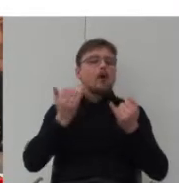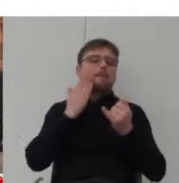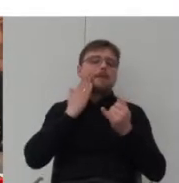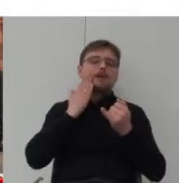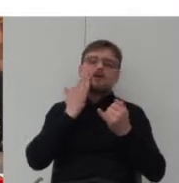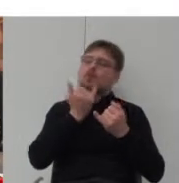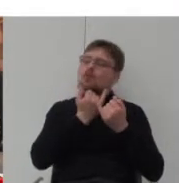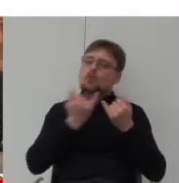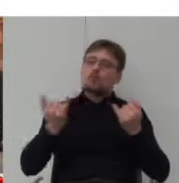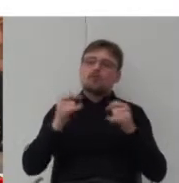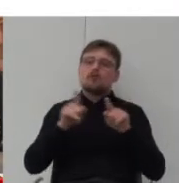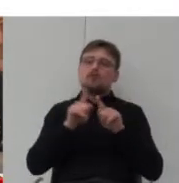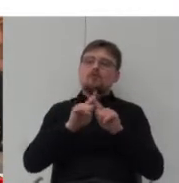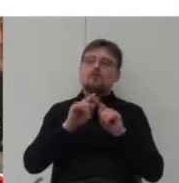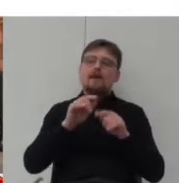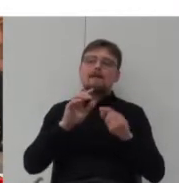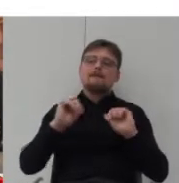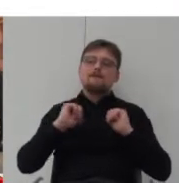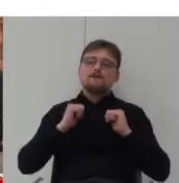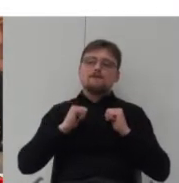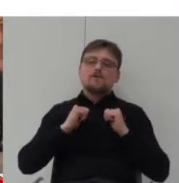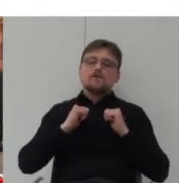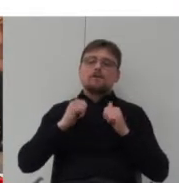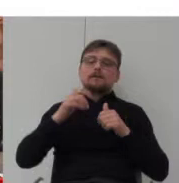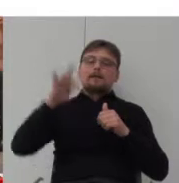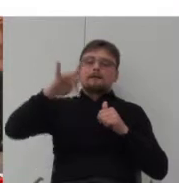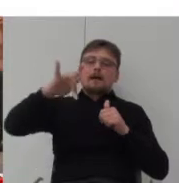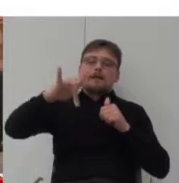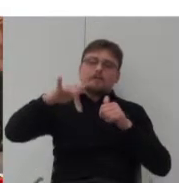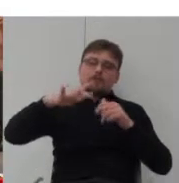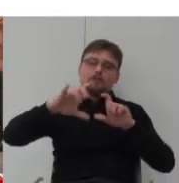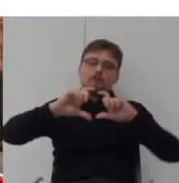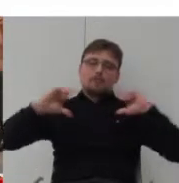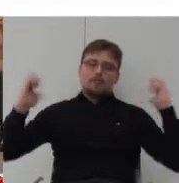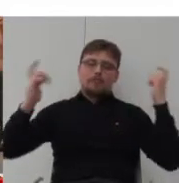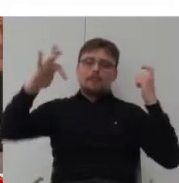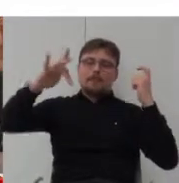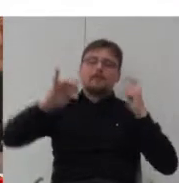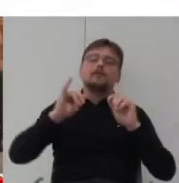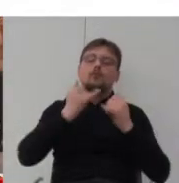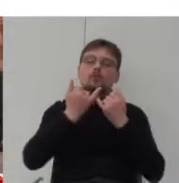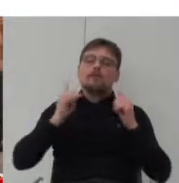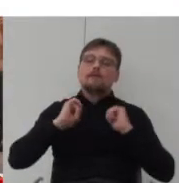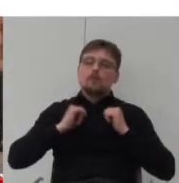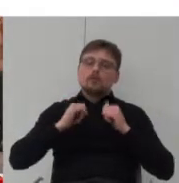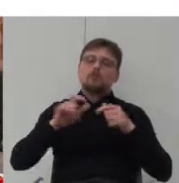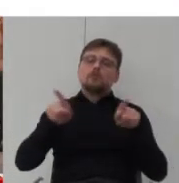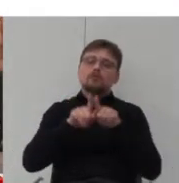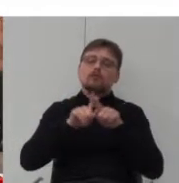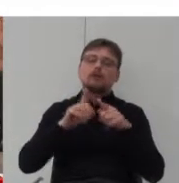zróżnicowaniu typów zieleni i funkcji, które znajduje się w podwórkach oraz połączeniu tych mieszkań z otoczeniem,